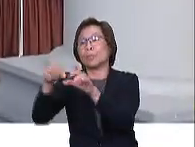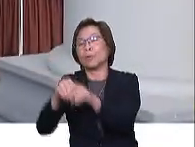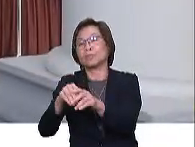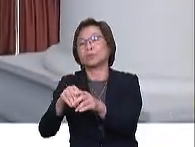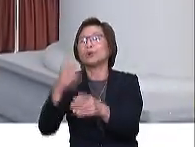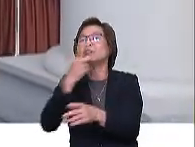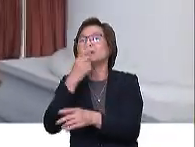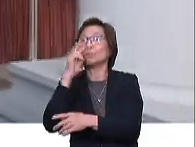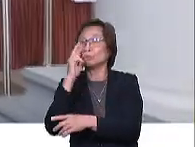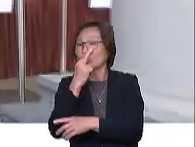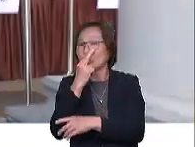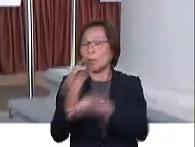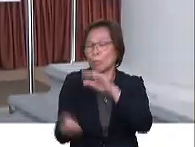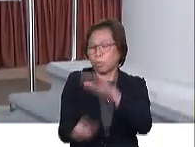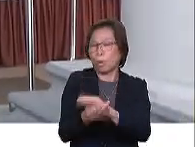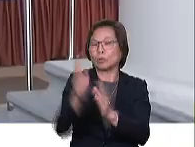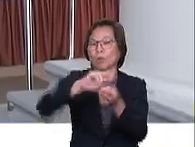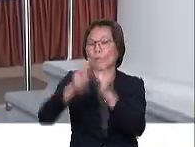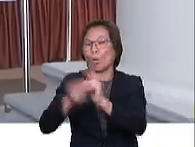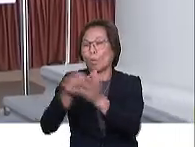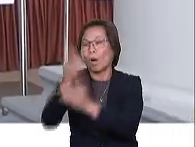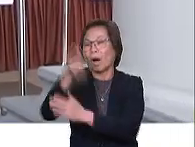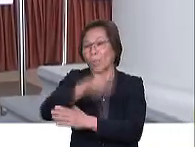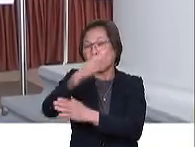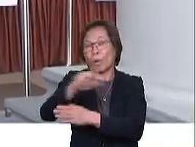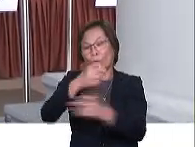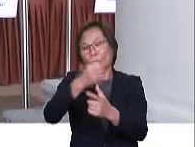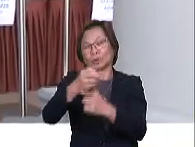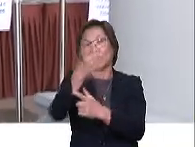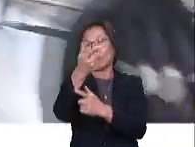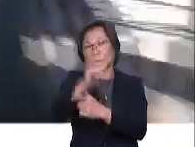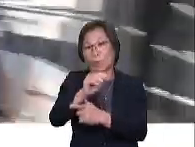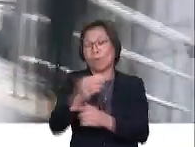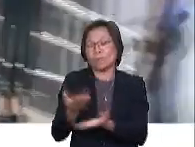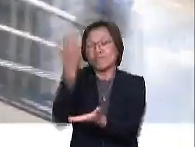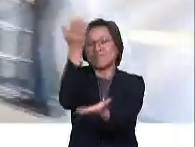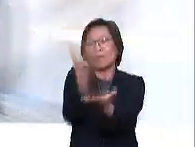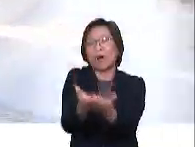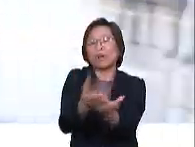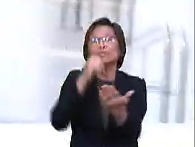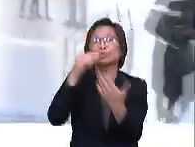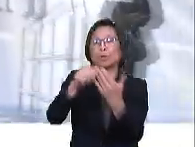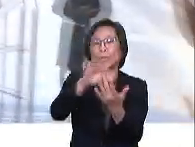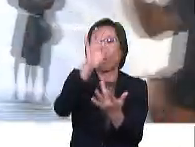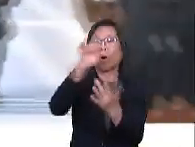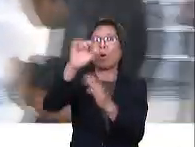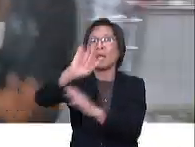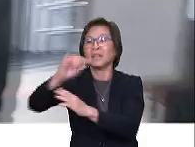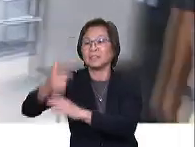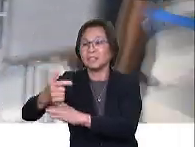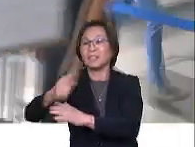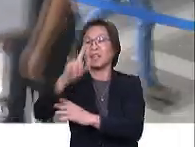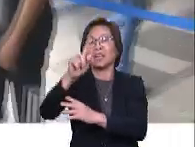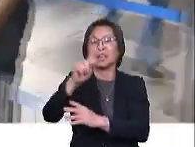atas tuduhan rasuah dan penggubahan wang haram. Sebagai alternatif, Seri Ram turut mengemukakan surat pelantikannya oleh Peguam Negara